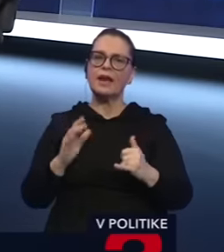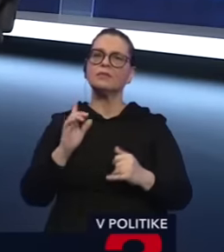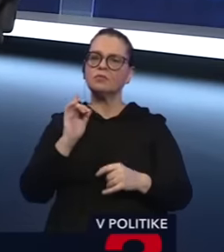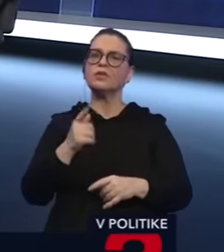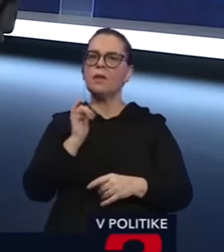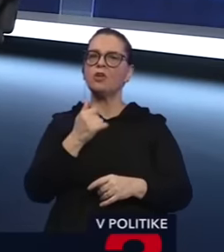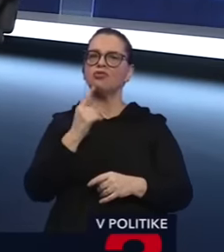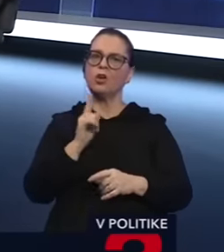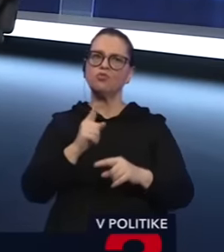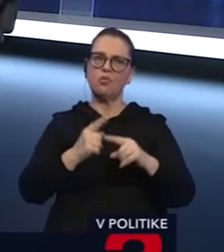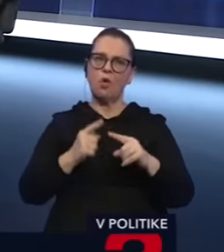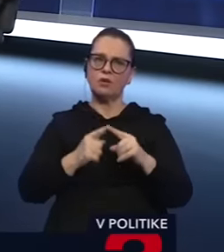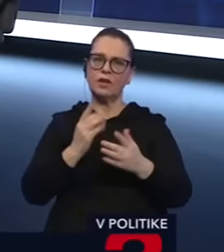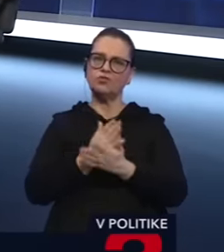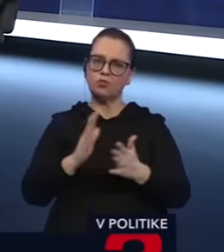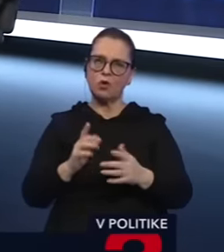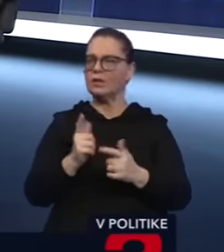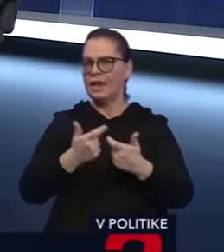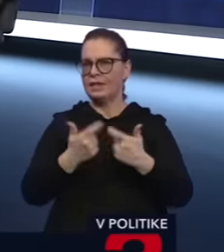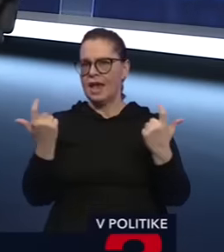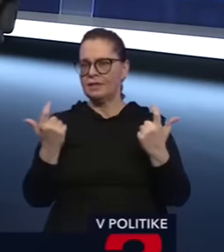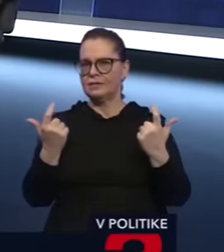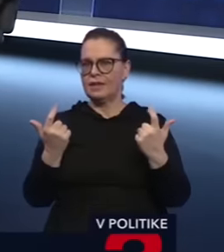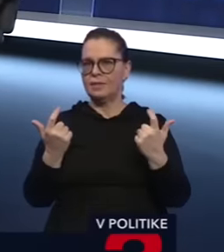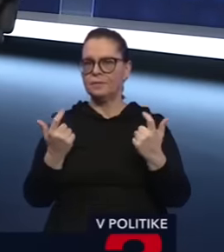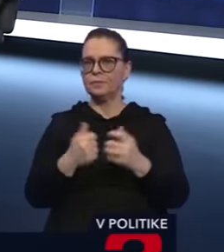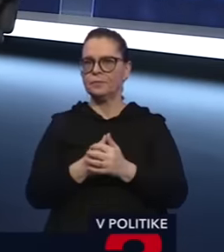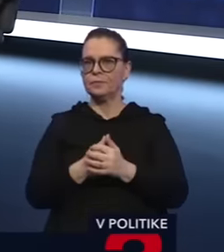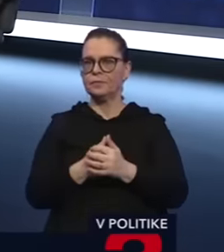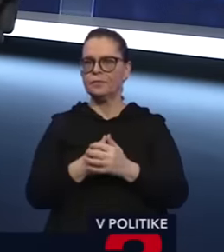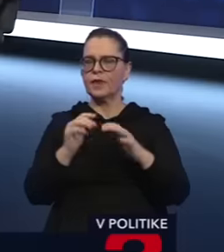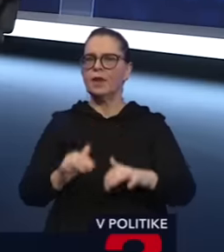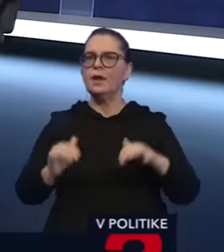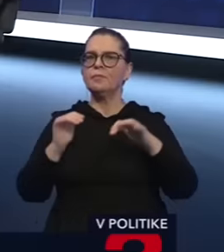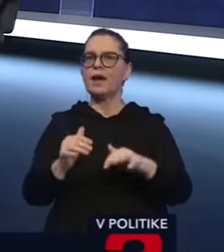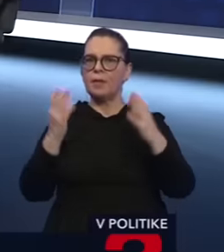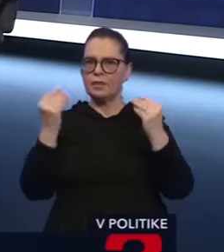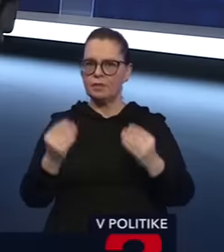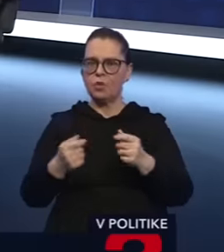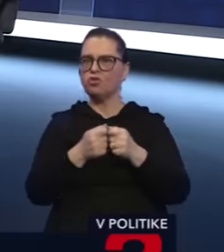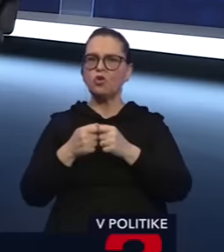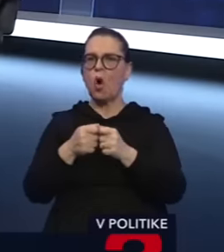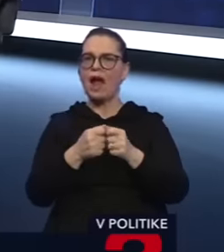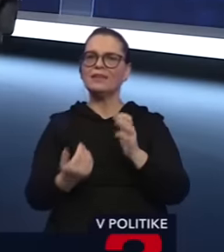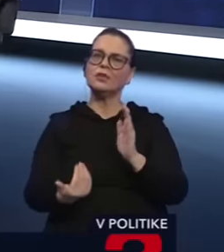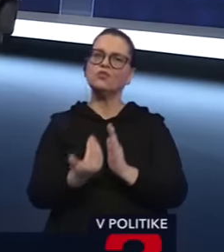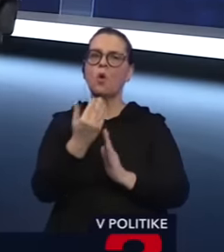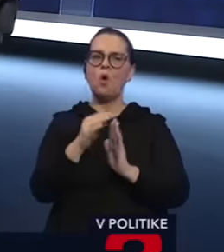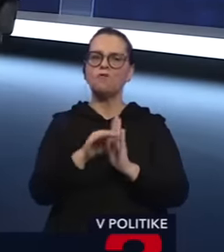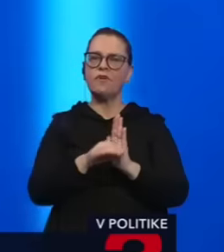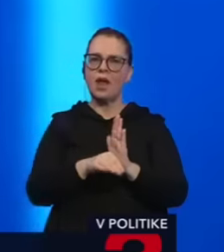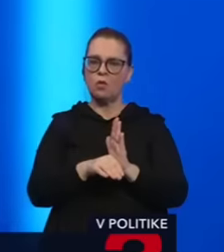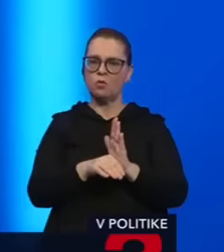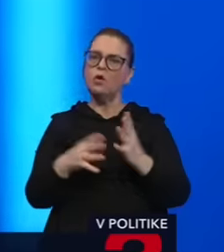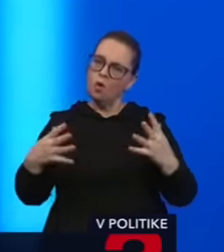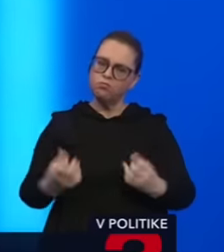musíme pomaly končiť. Je zjavné, že keďže parlamentné počty sú jasné, že koalícii sa noveľu v akýkoľvek podobe teraz